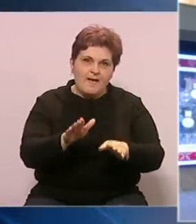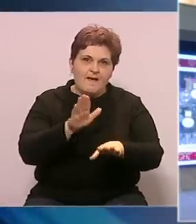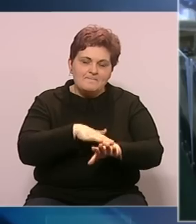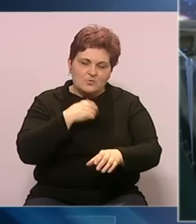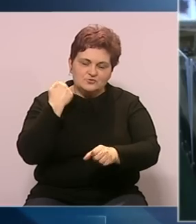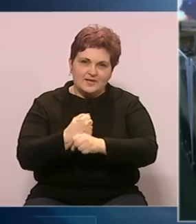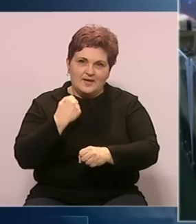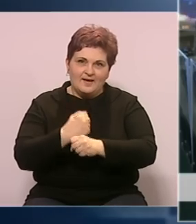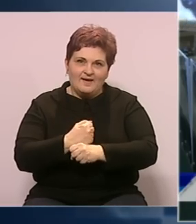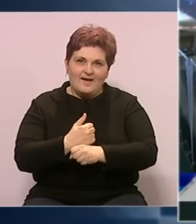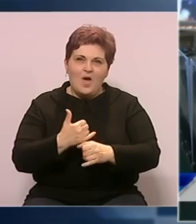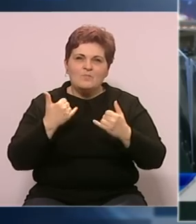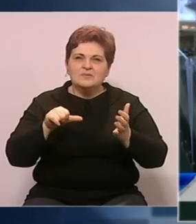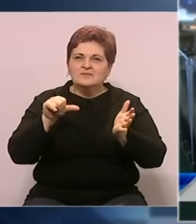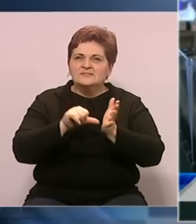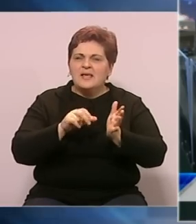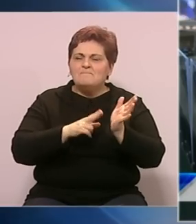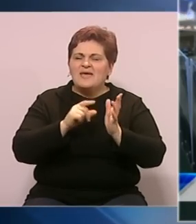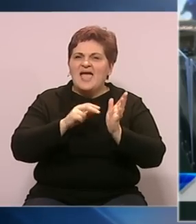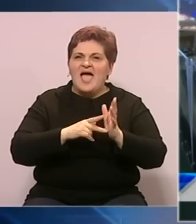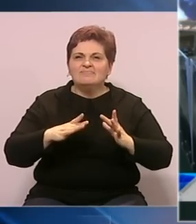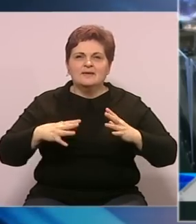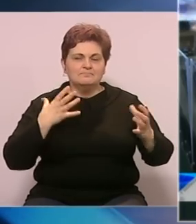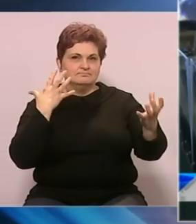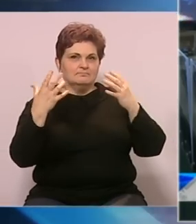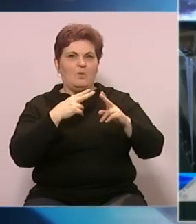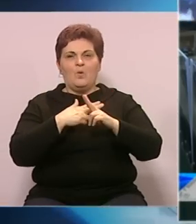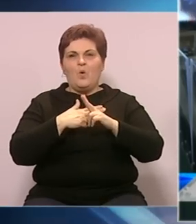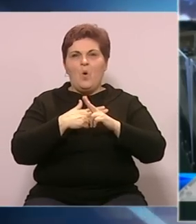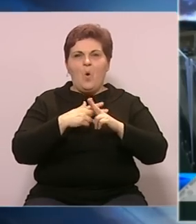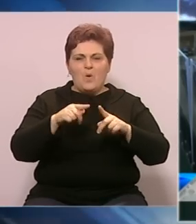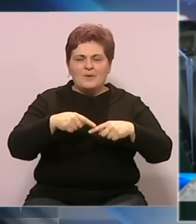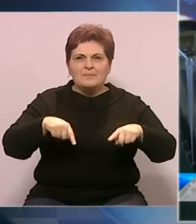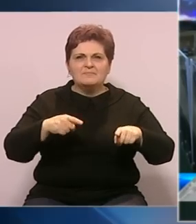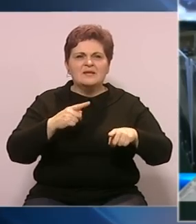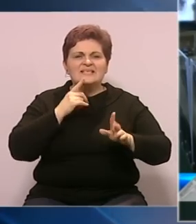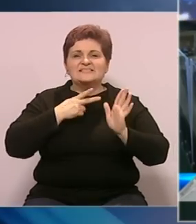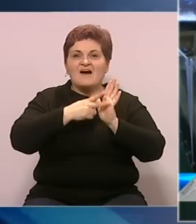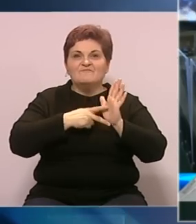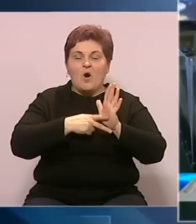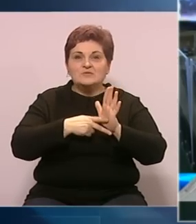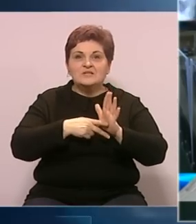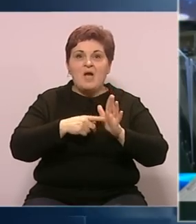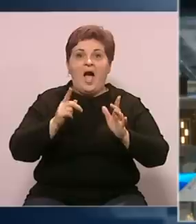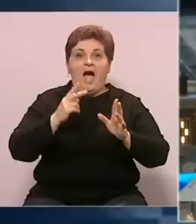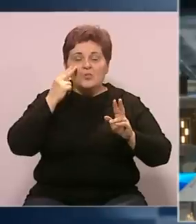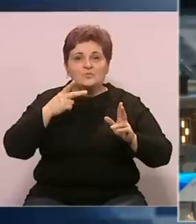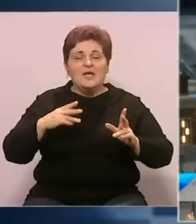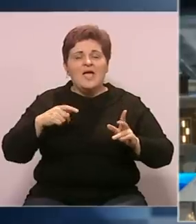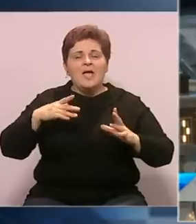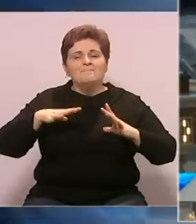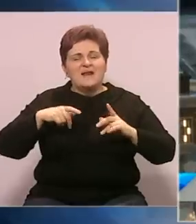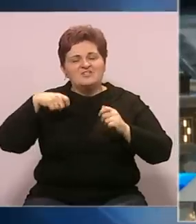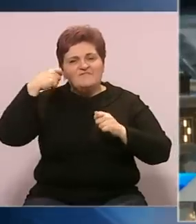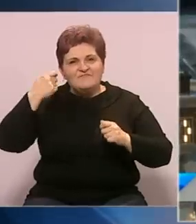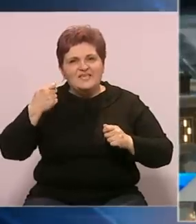izradu. U Muzeju centralnog Manhattan prazničnu dekoraciju potpunjuje maketa s vozovima, a posjetioci mogu gledati praznične filmove